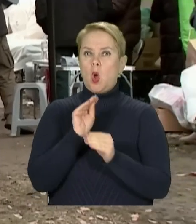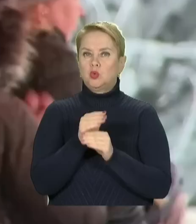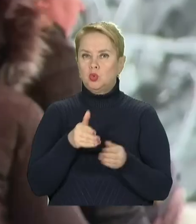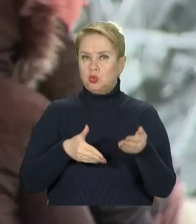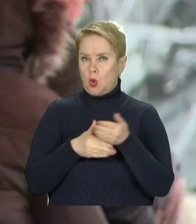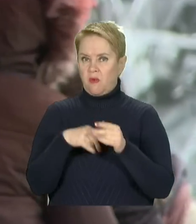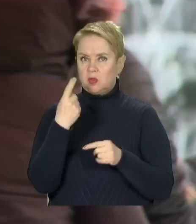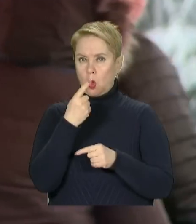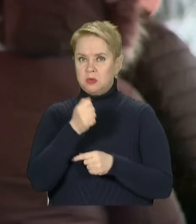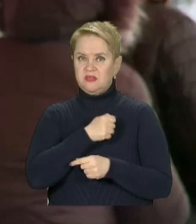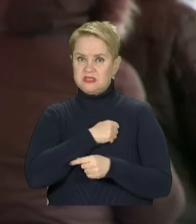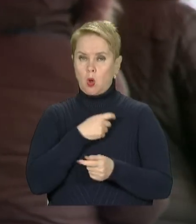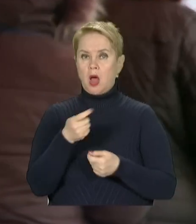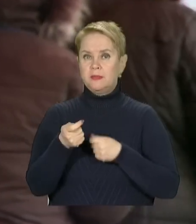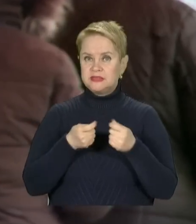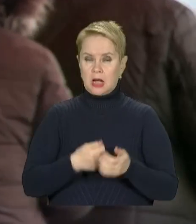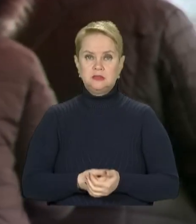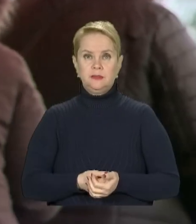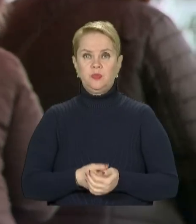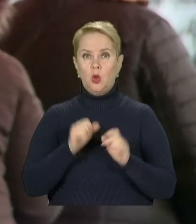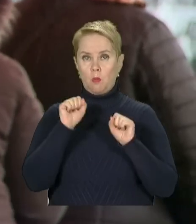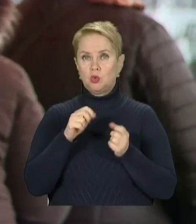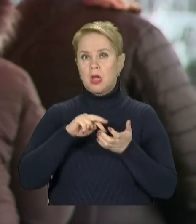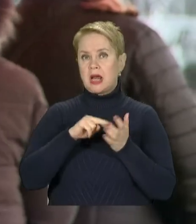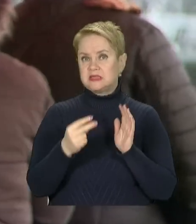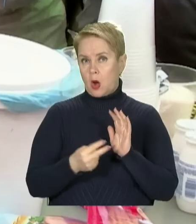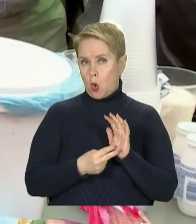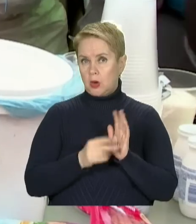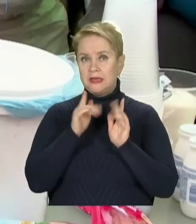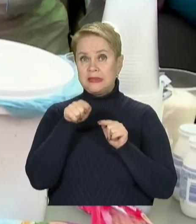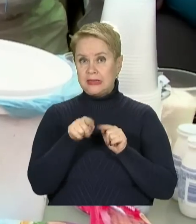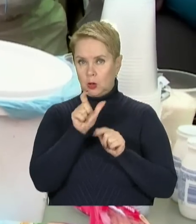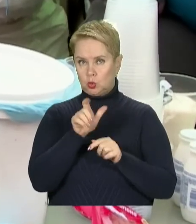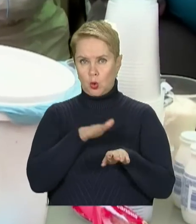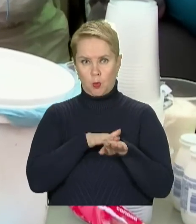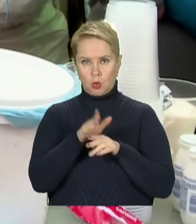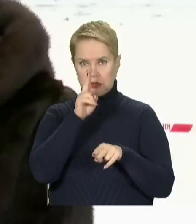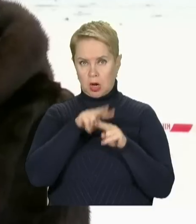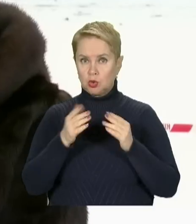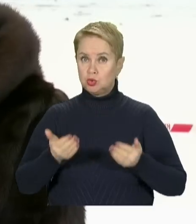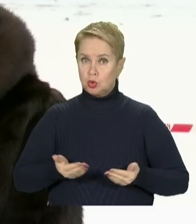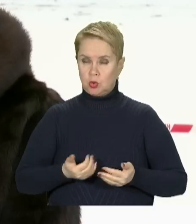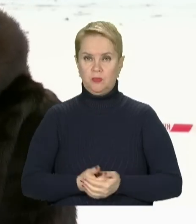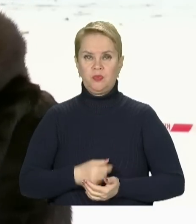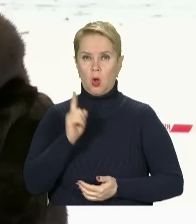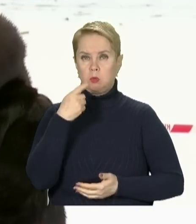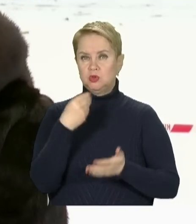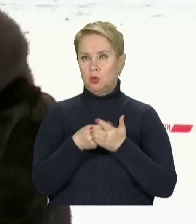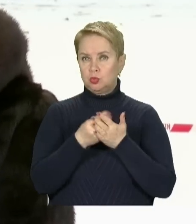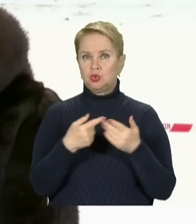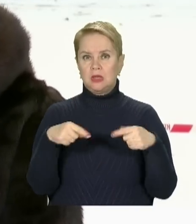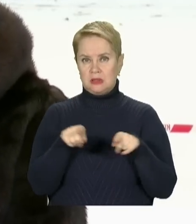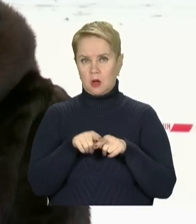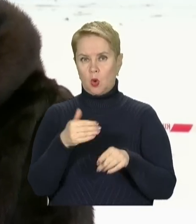допомогу від обласної військової адміністрації можуть розраховувати ті люди, які повністю втратили житло. Обласний бюджет